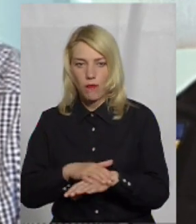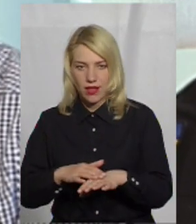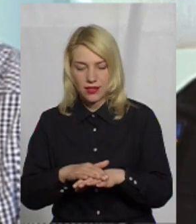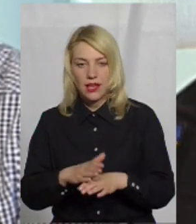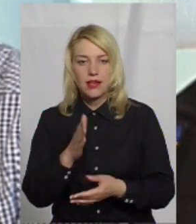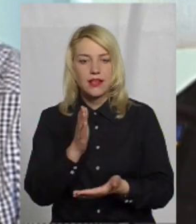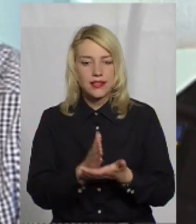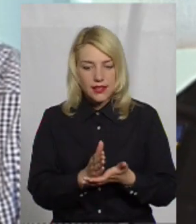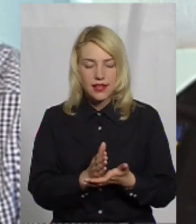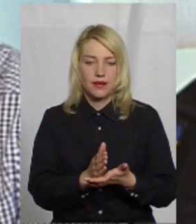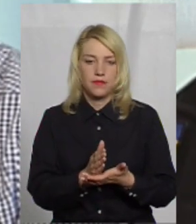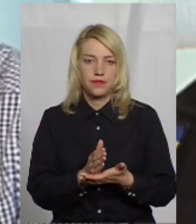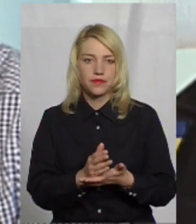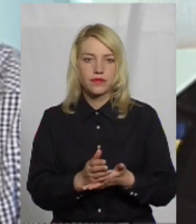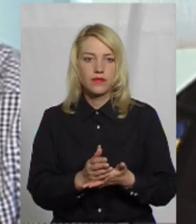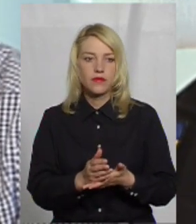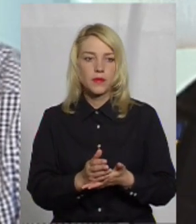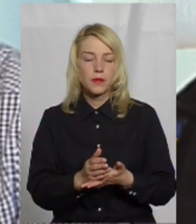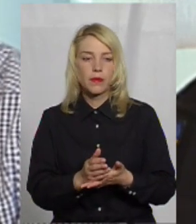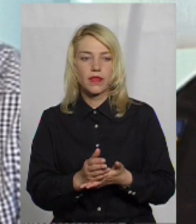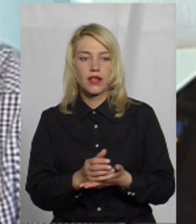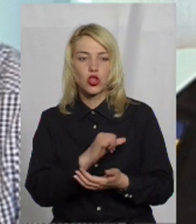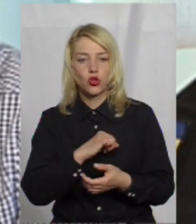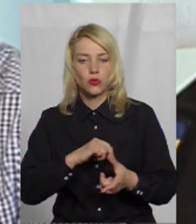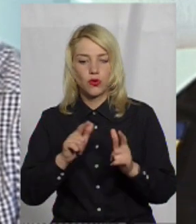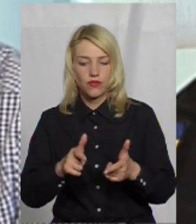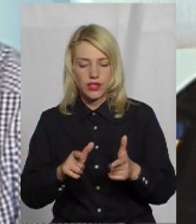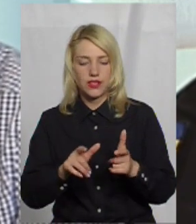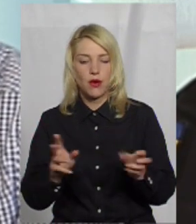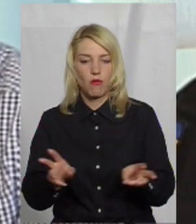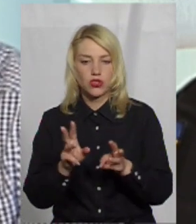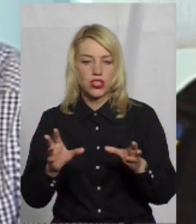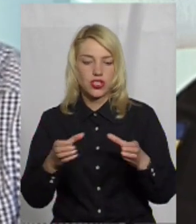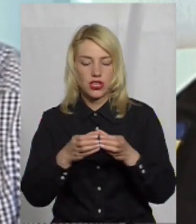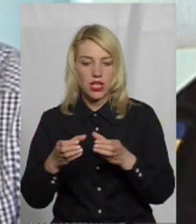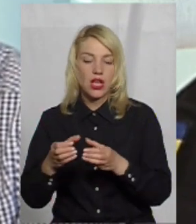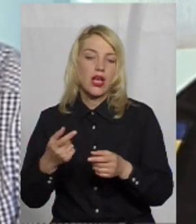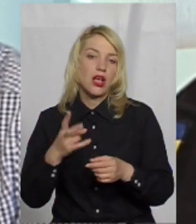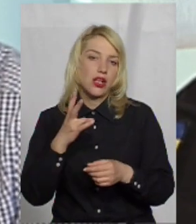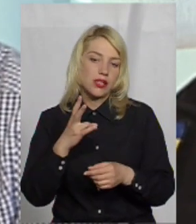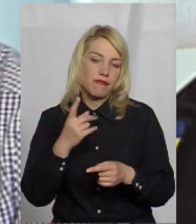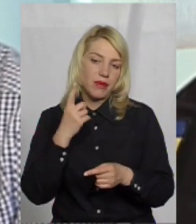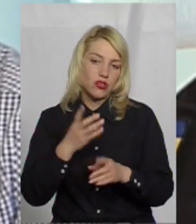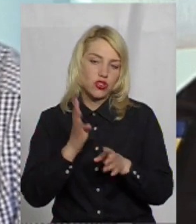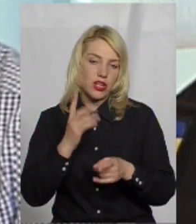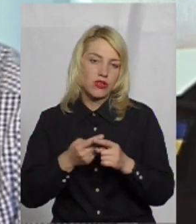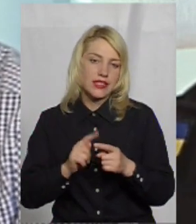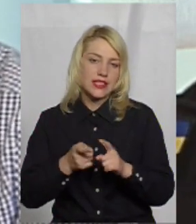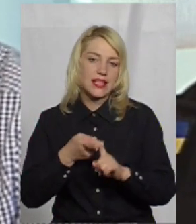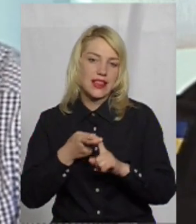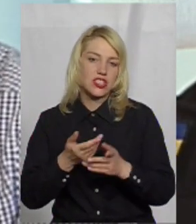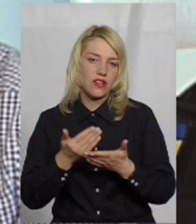категорування добровільних пожежних дружин. В першу чергу, це залежить від питань забезпечення.